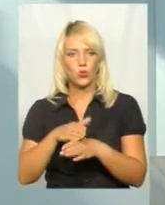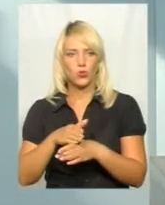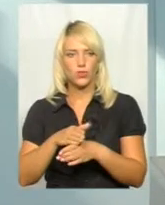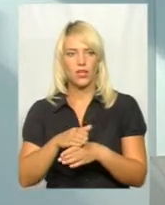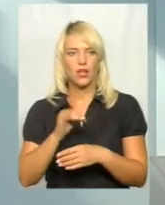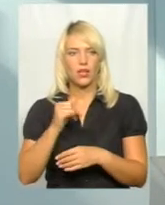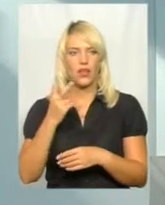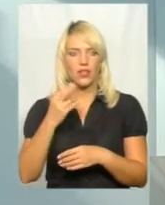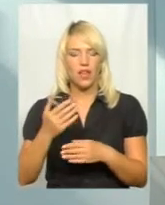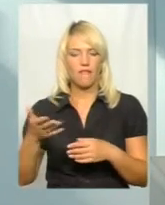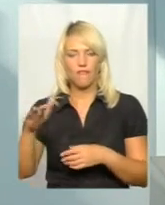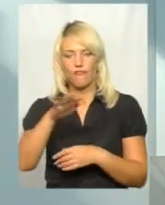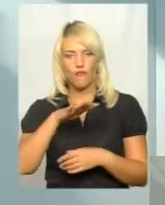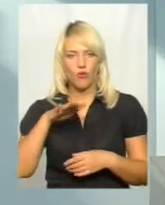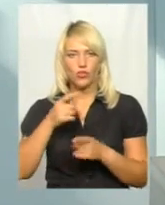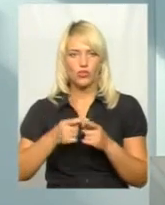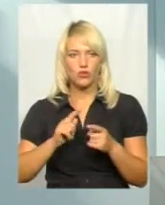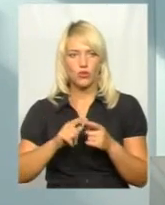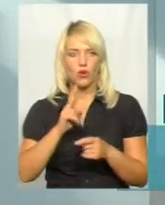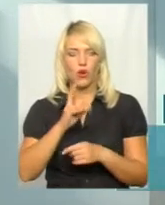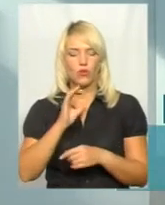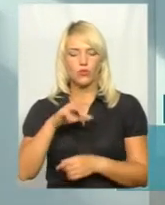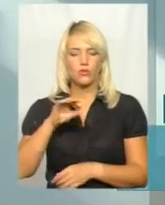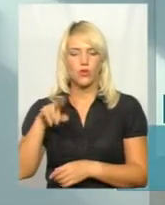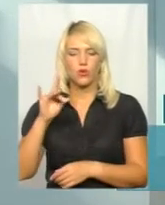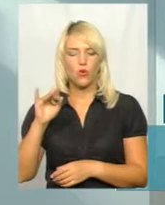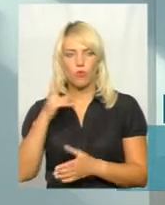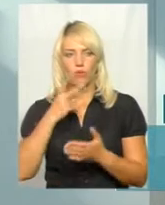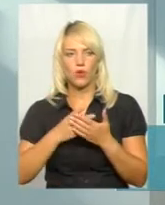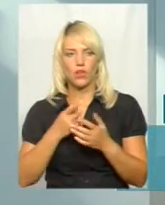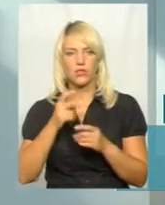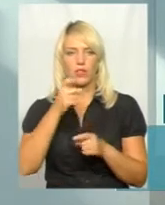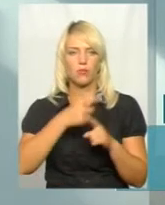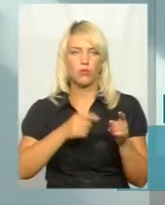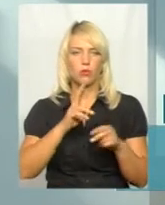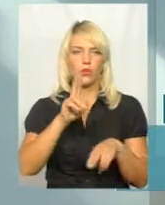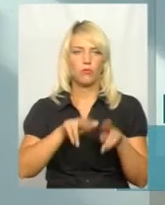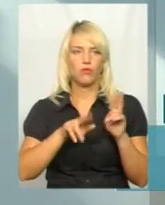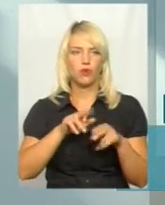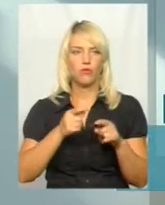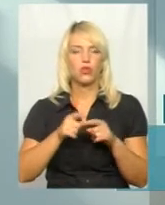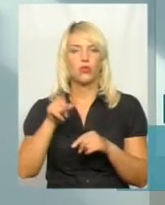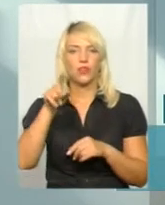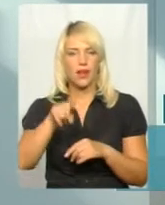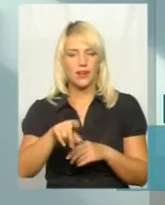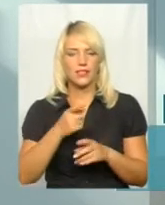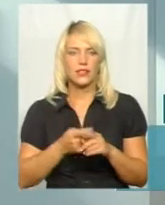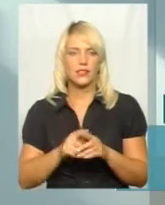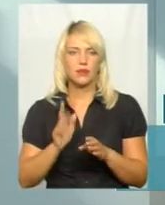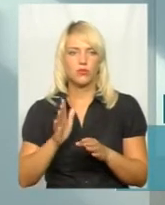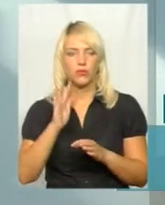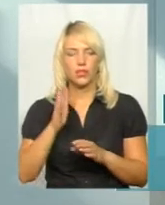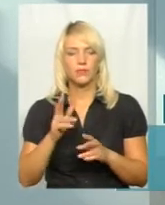і вони на фоні цього космодрому показують, і він буде наполовину пофарбований, то якраз це буде така